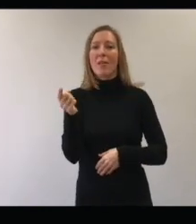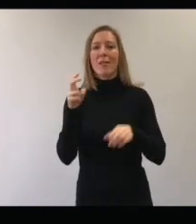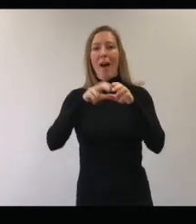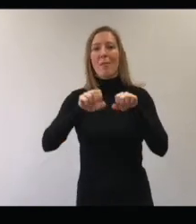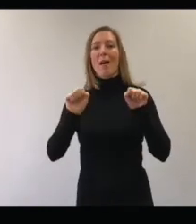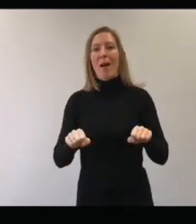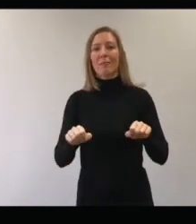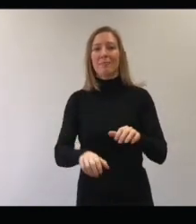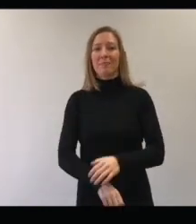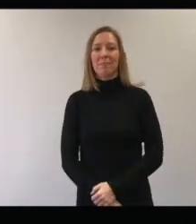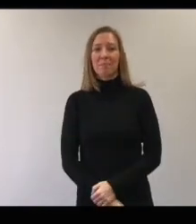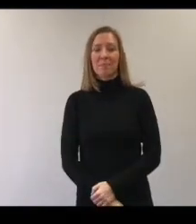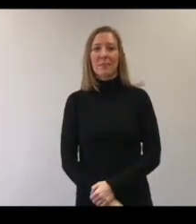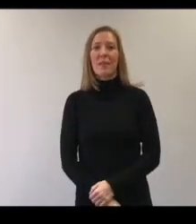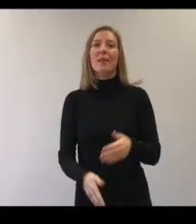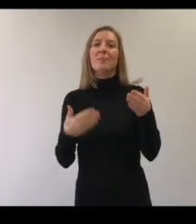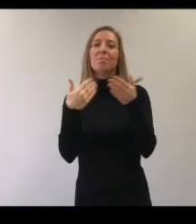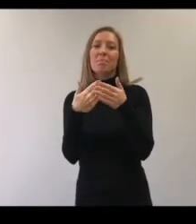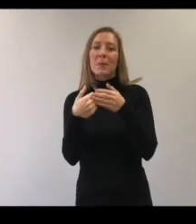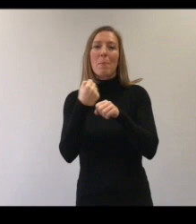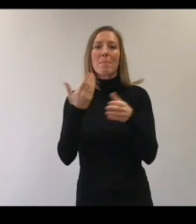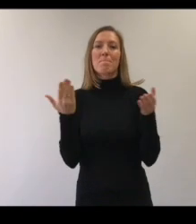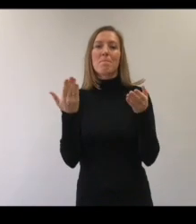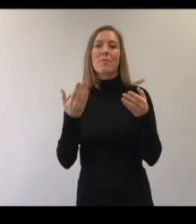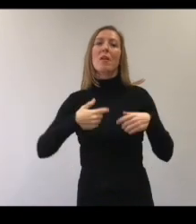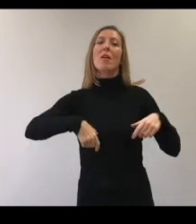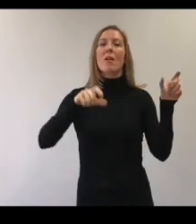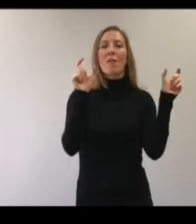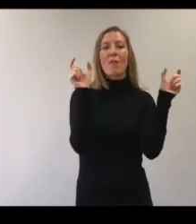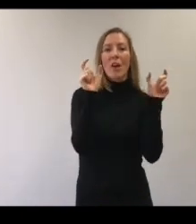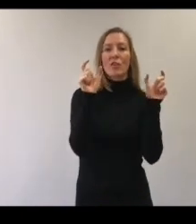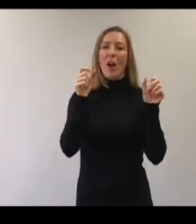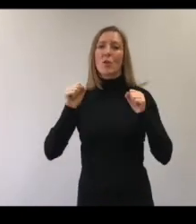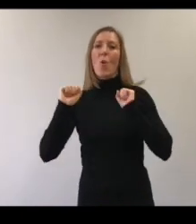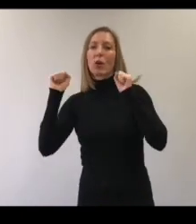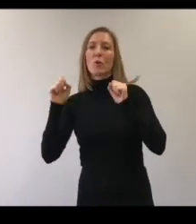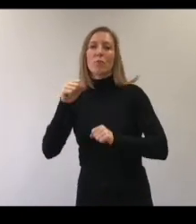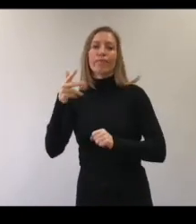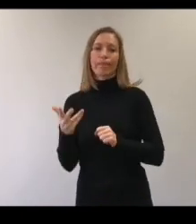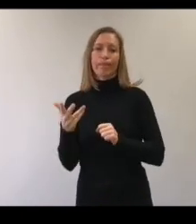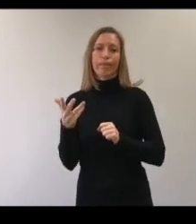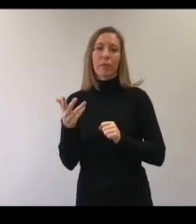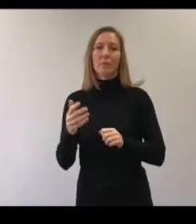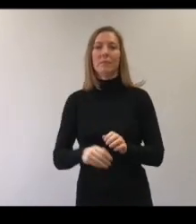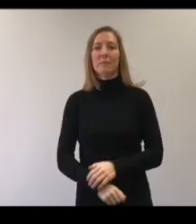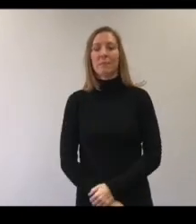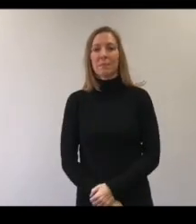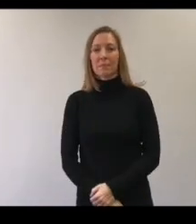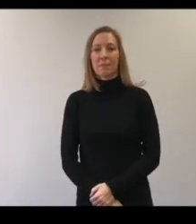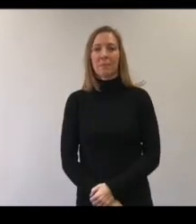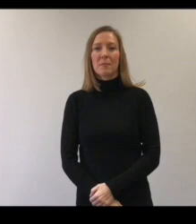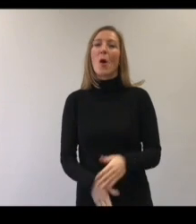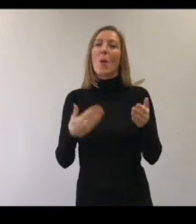Bielefeld Teilhabe zu ermöglichen. Dazu macht das Bielefelder Aktionsbündnis Inklusion verschiedene Veranstaltungen